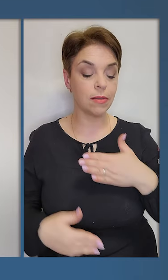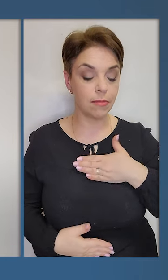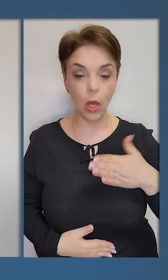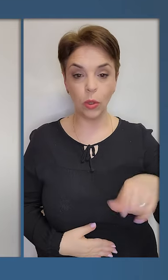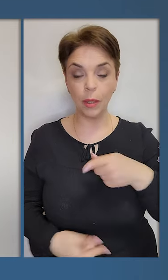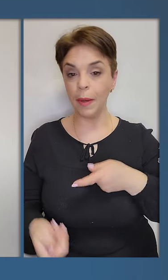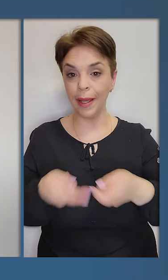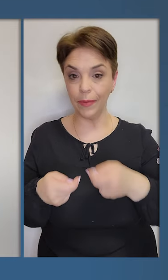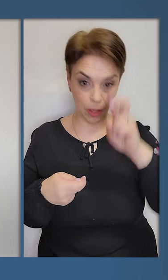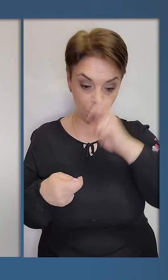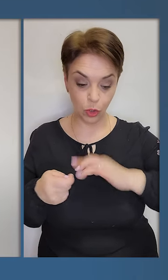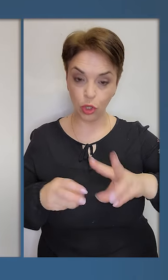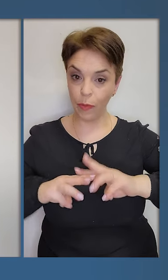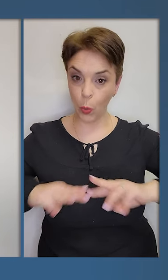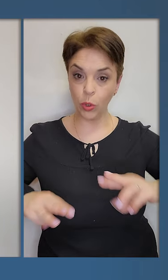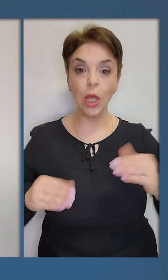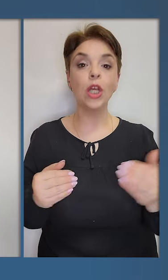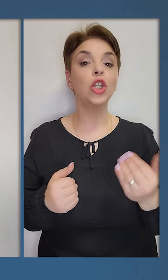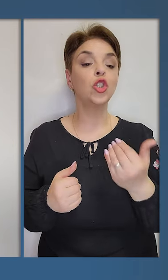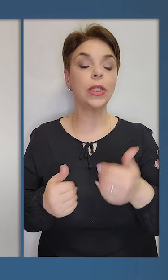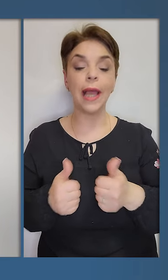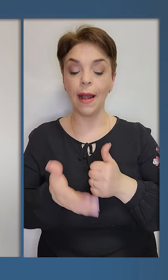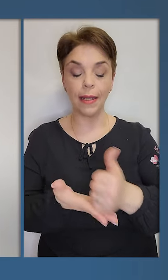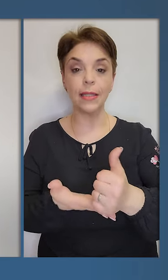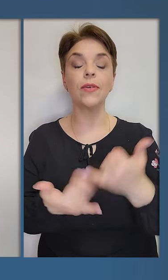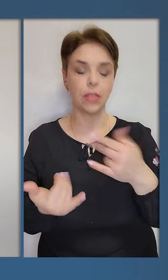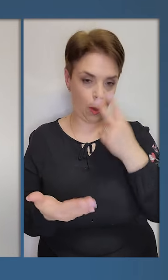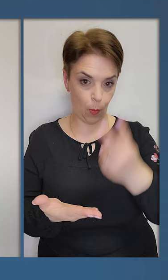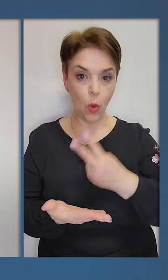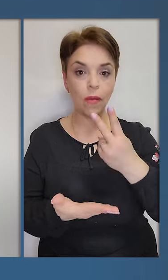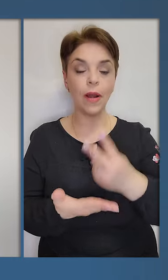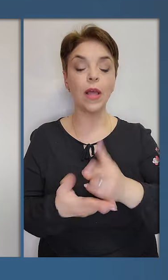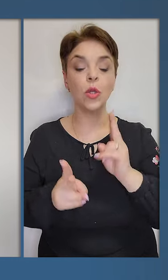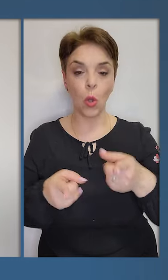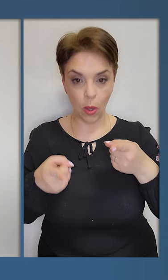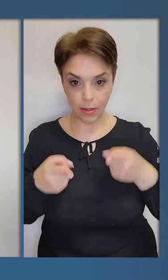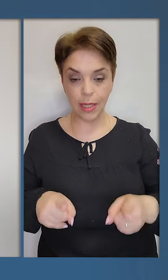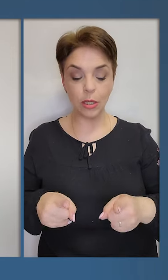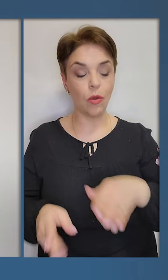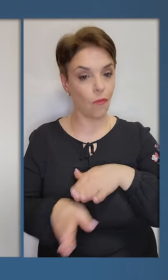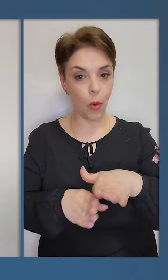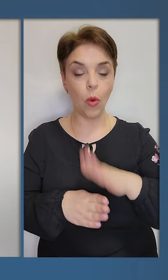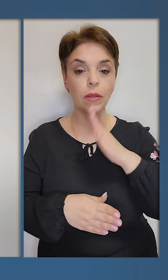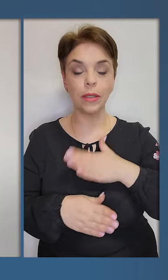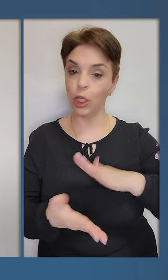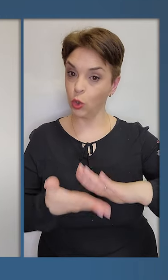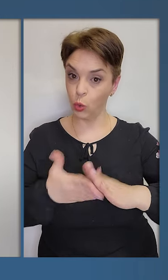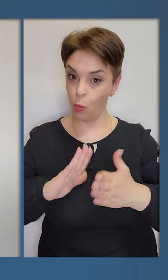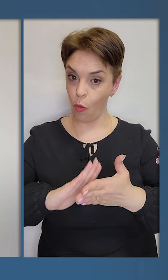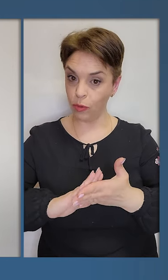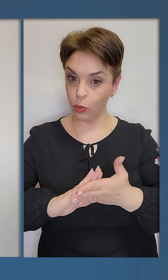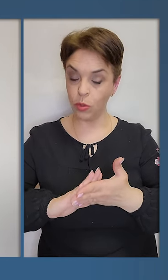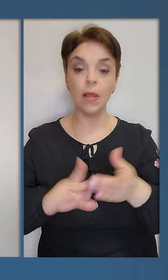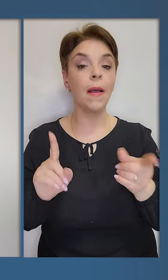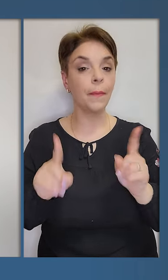час дякую тим керівникам держави, урядів, чиє лідерство, саме зараз проявляється, хто дійсно виконує наші